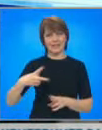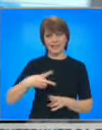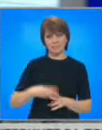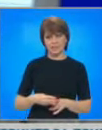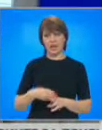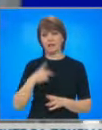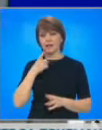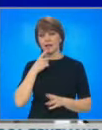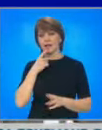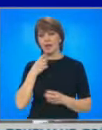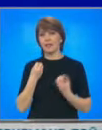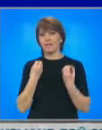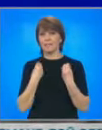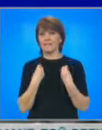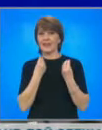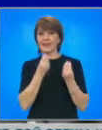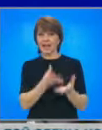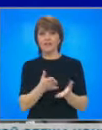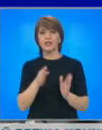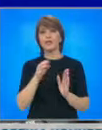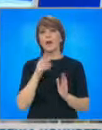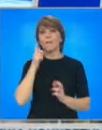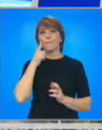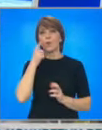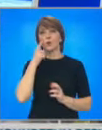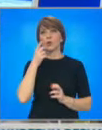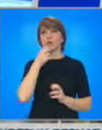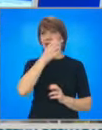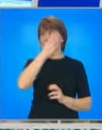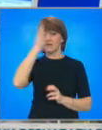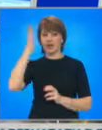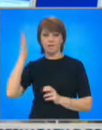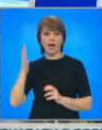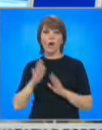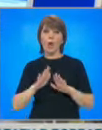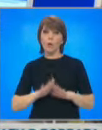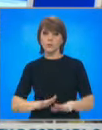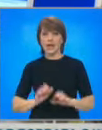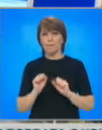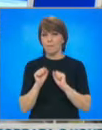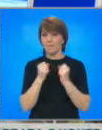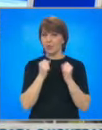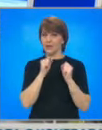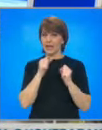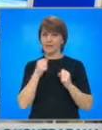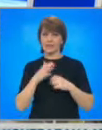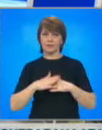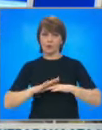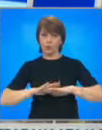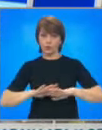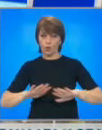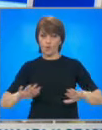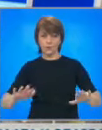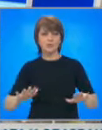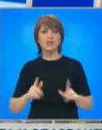подават прогнозата за времето. За сега нямаме такива планове, но оставаме в протестна готовност, тъй като остават да бъдат прияти